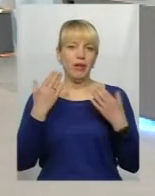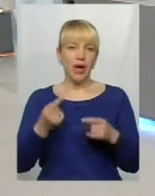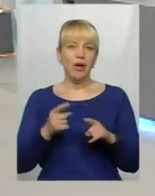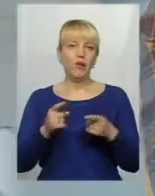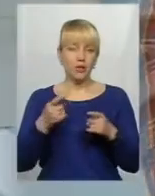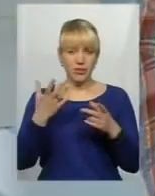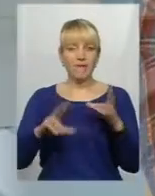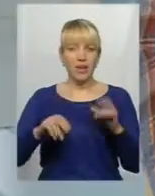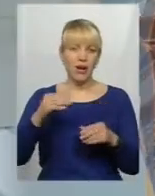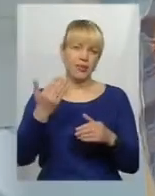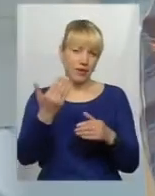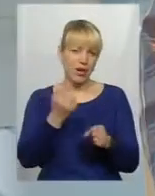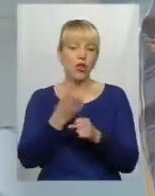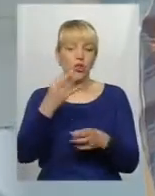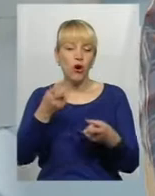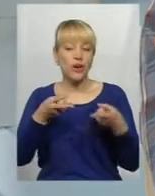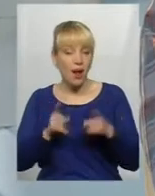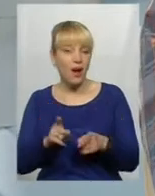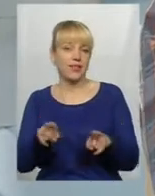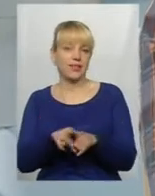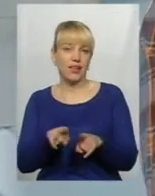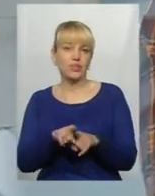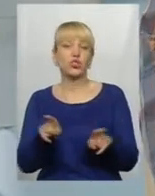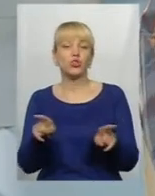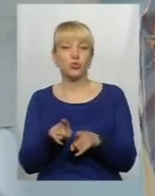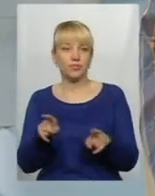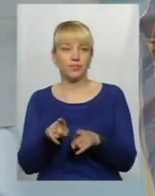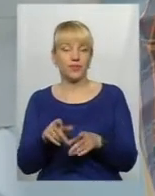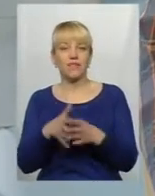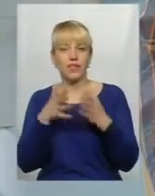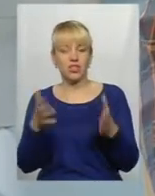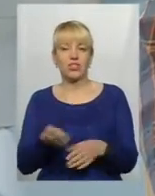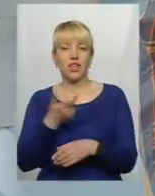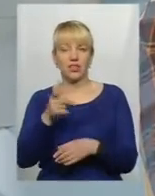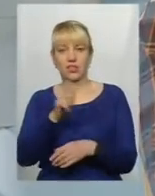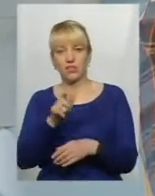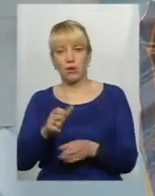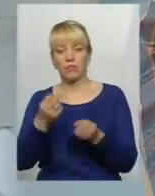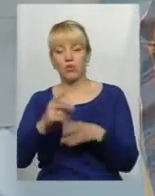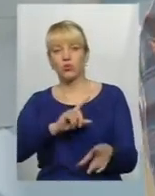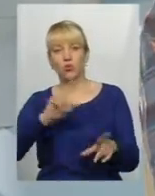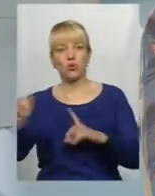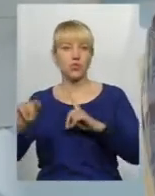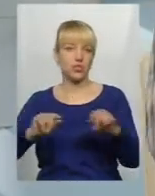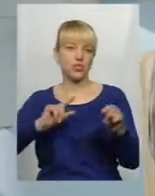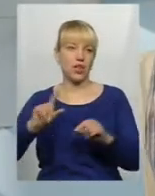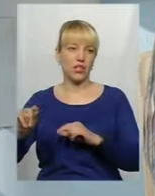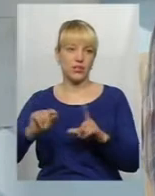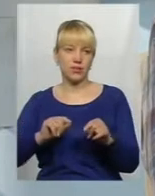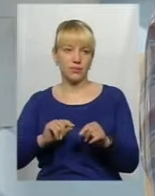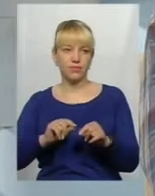справа кожного. Але, в принципі, реалії зараз такі, що, ну, величезна кількість людей просто роз'їжджається, ну, скажімо,